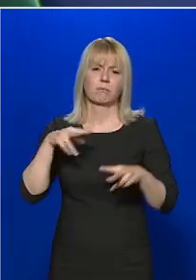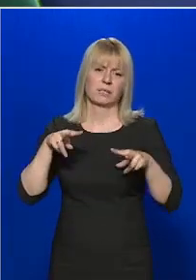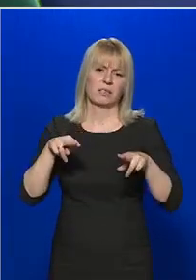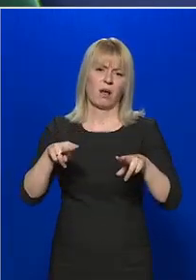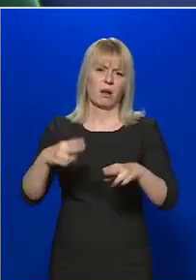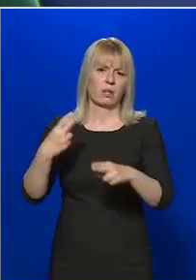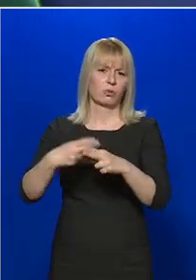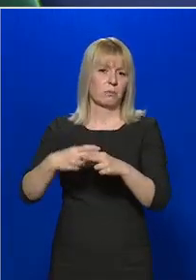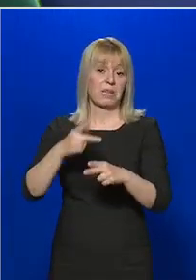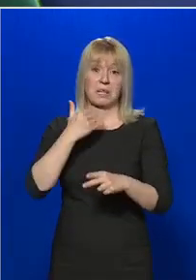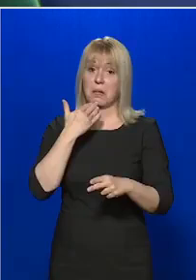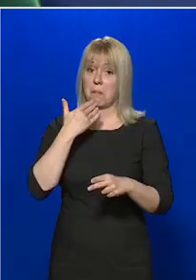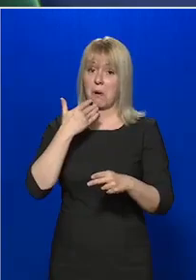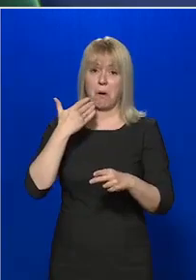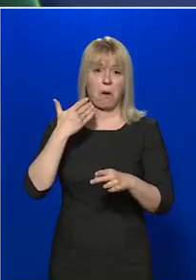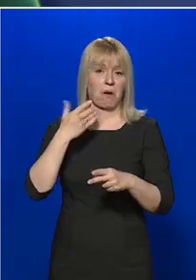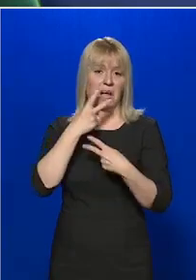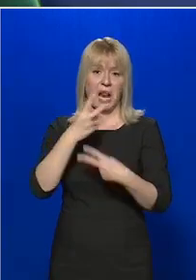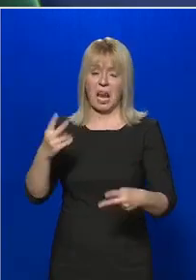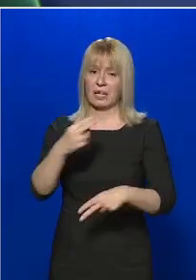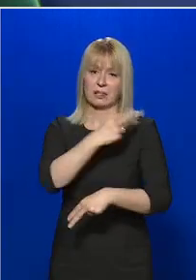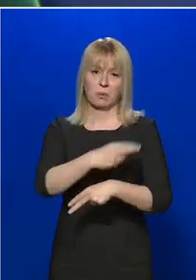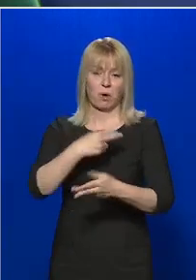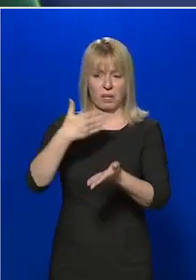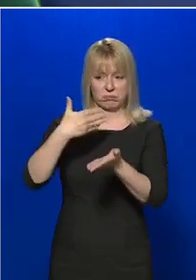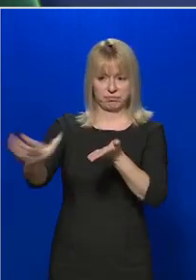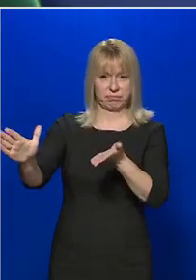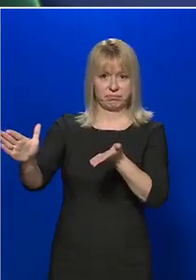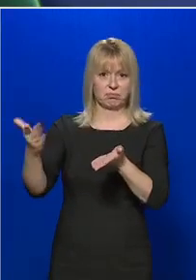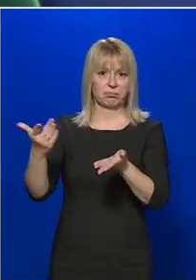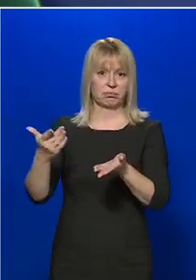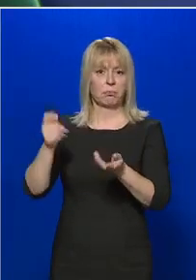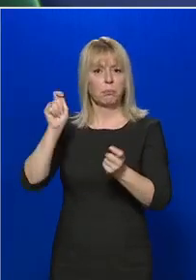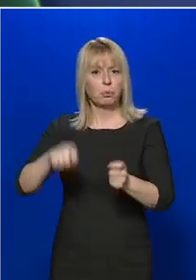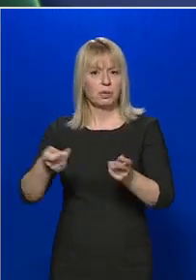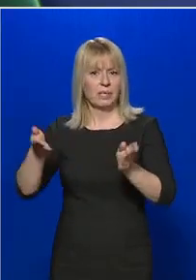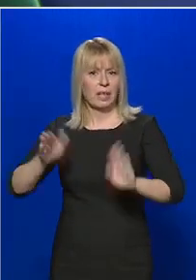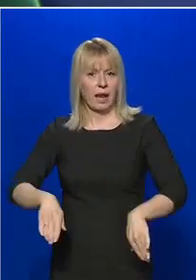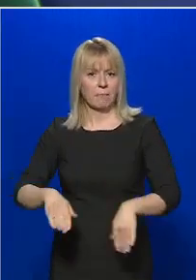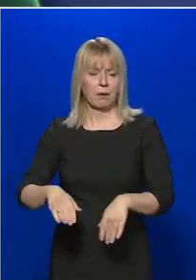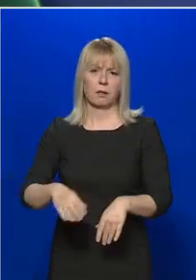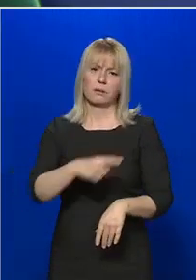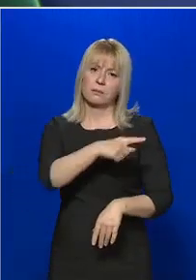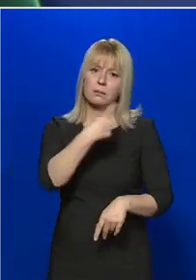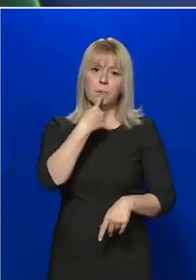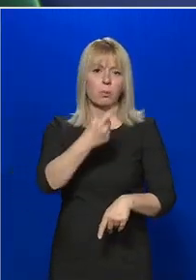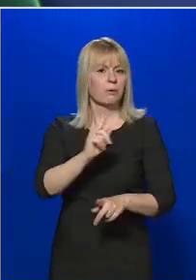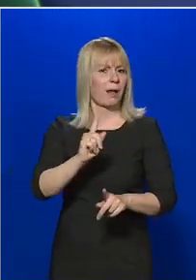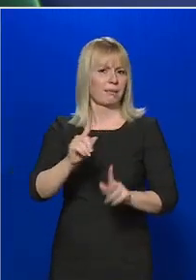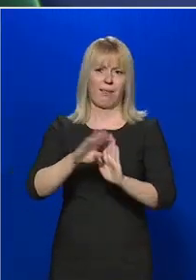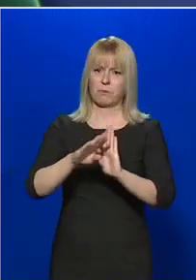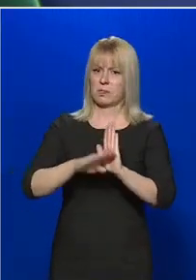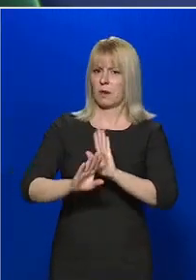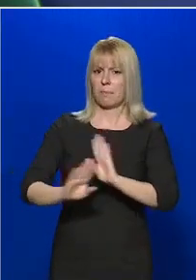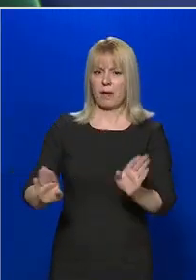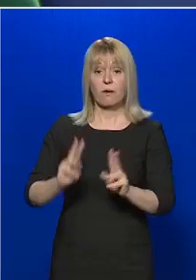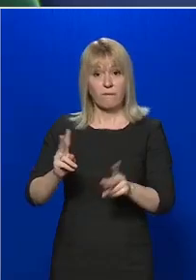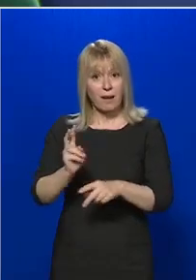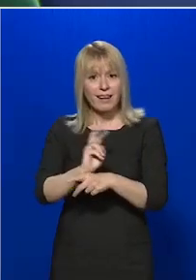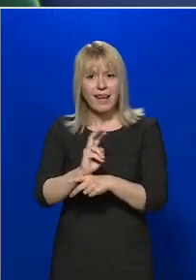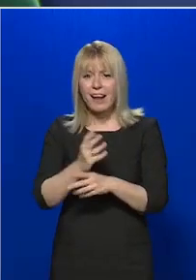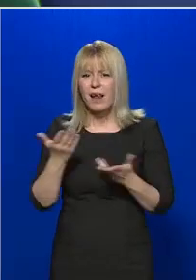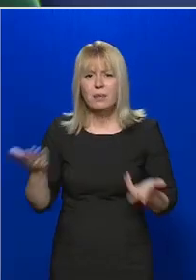látják el a kórházak, műtétek, kezelések maradnak el. Önök azt mondták, hogy ez nem szabályos és helyes. Ellenőrzi valaki az